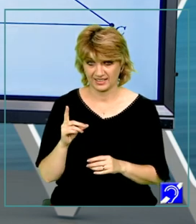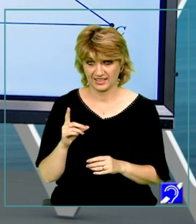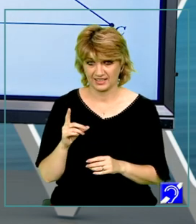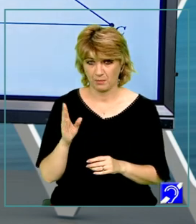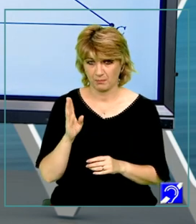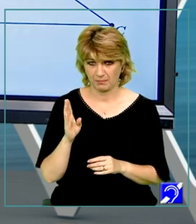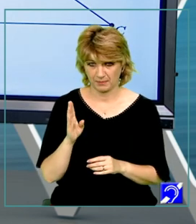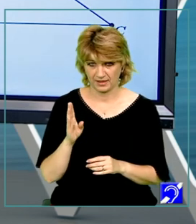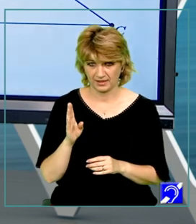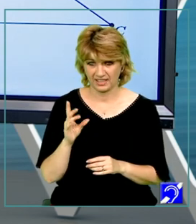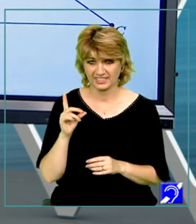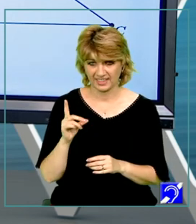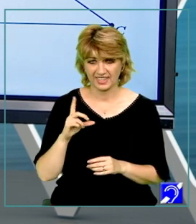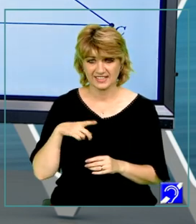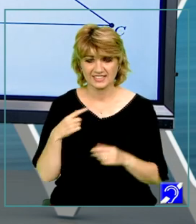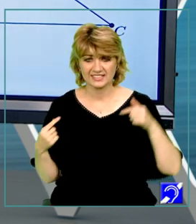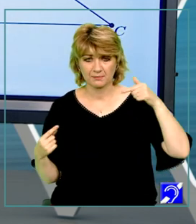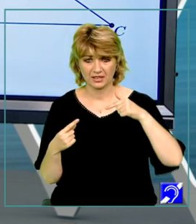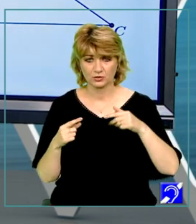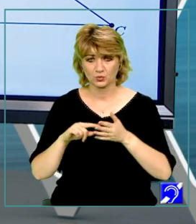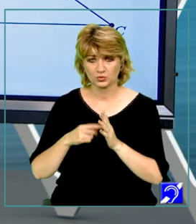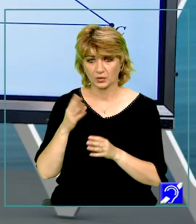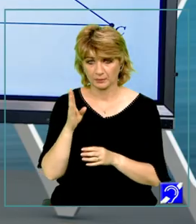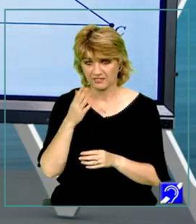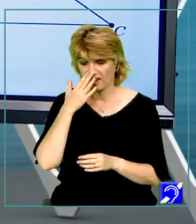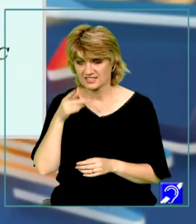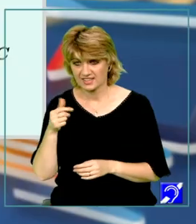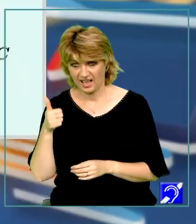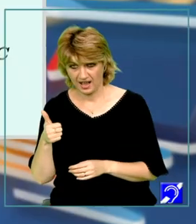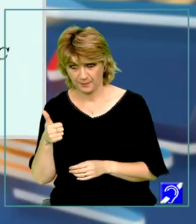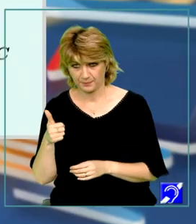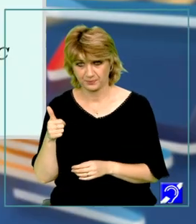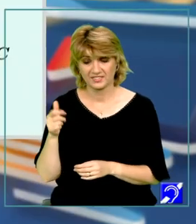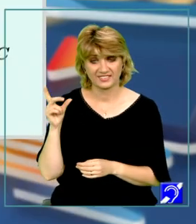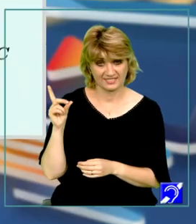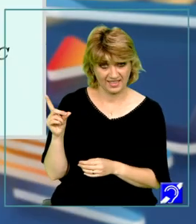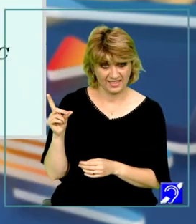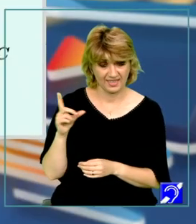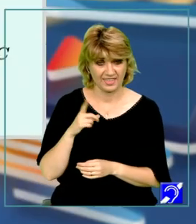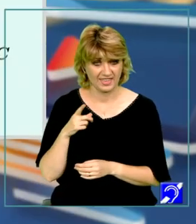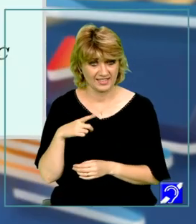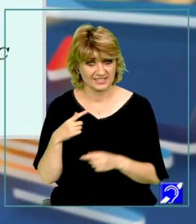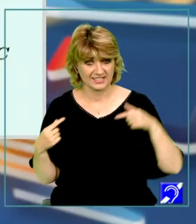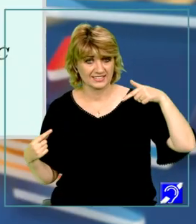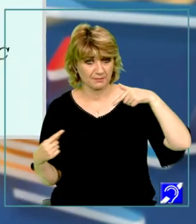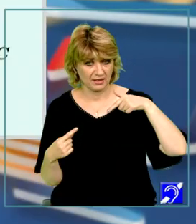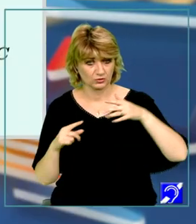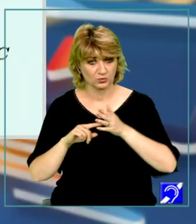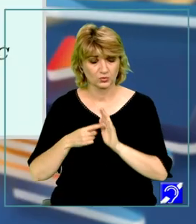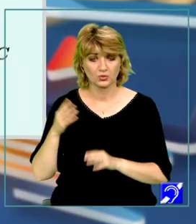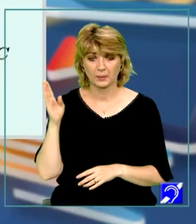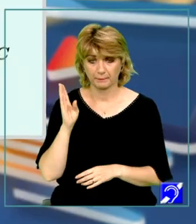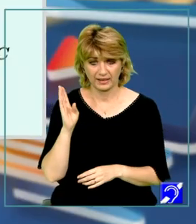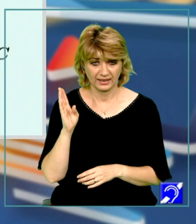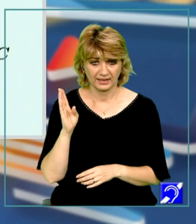simetricul punctului B față de A. Deci, D este simetricul punctului B